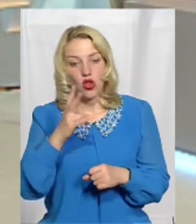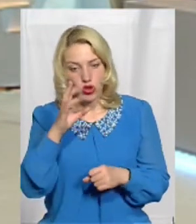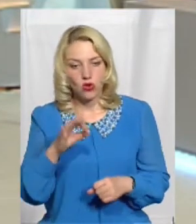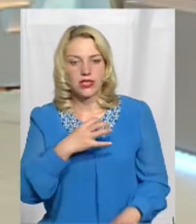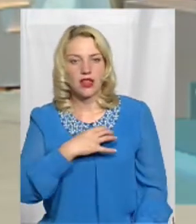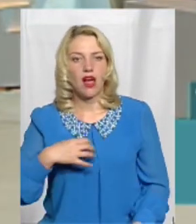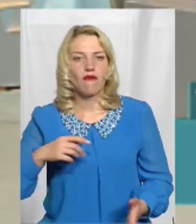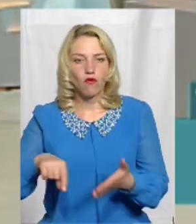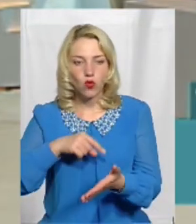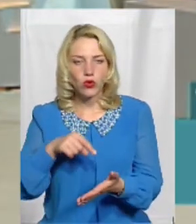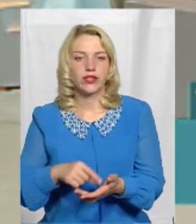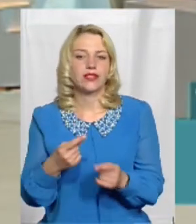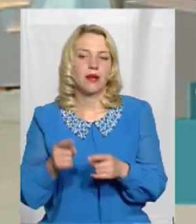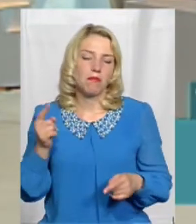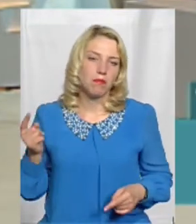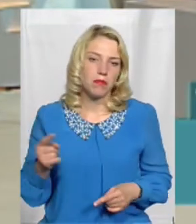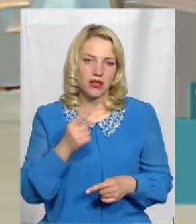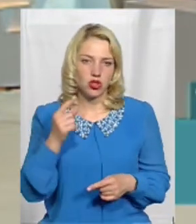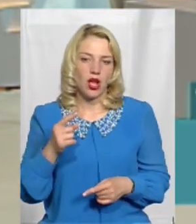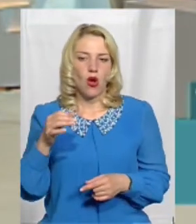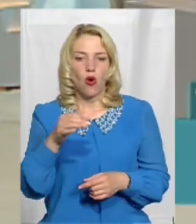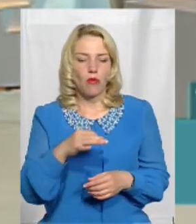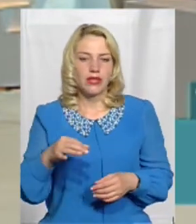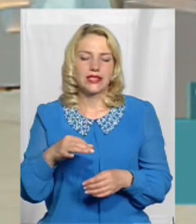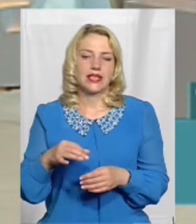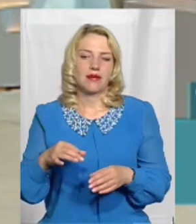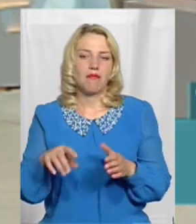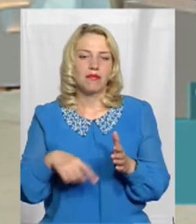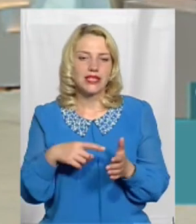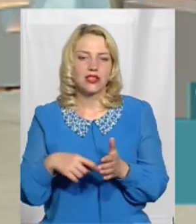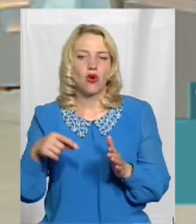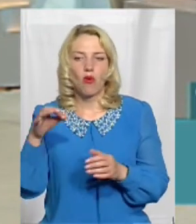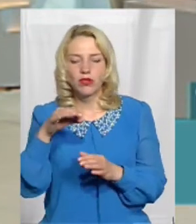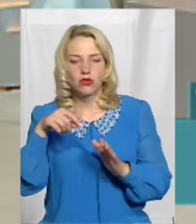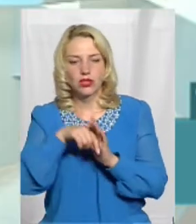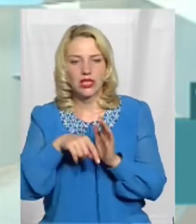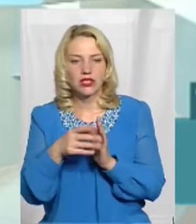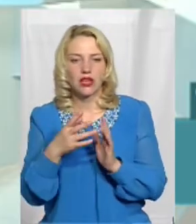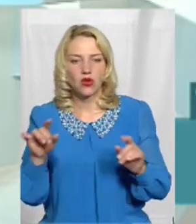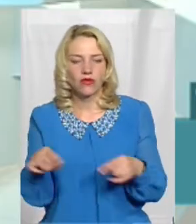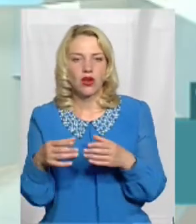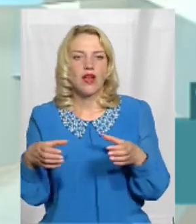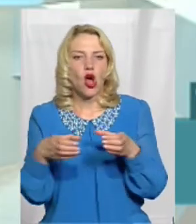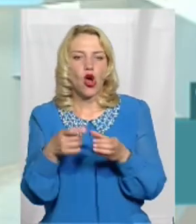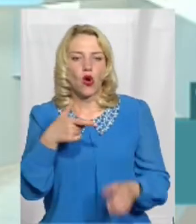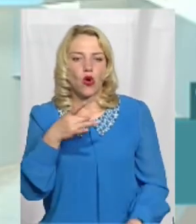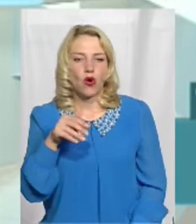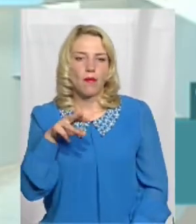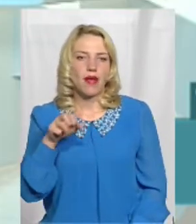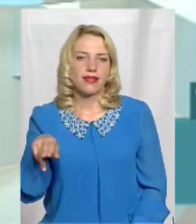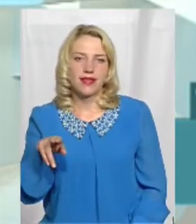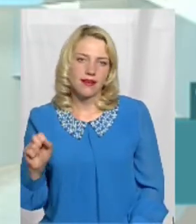Славута, це перше із міст обласного значення, який утворив громаду вже в 18-му році